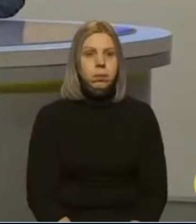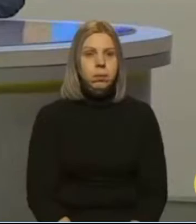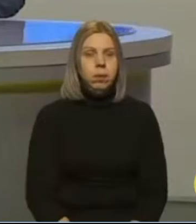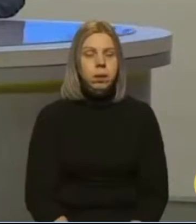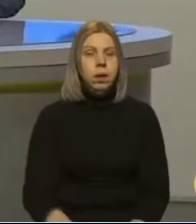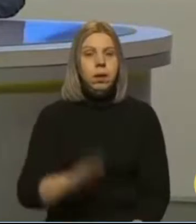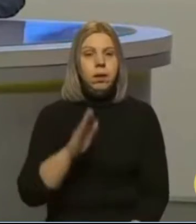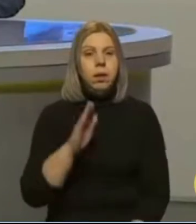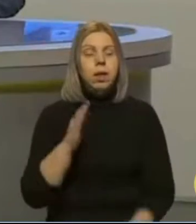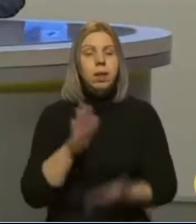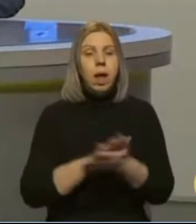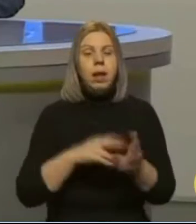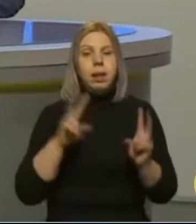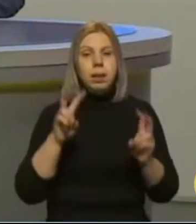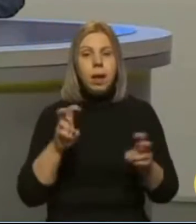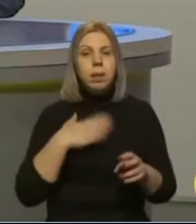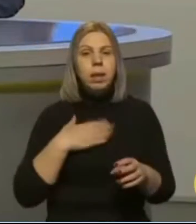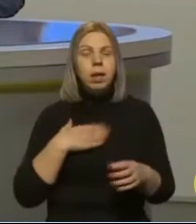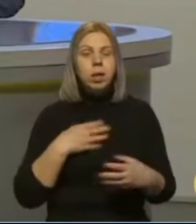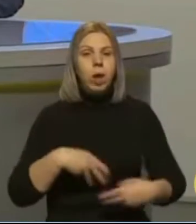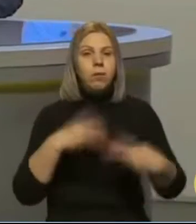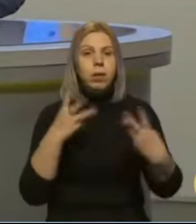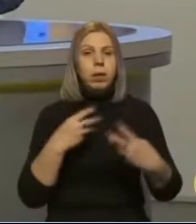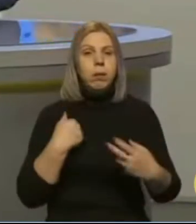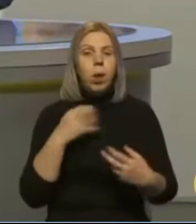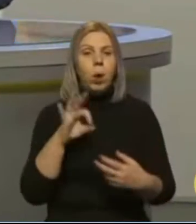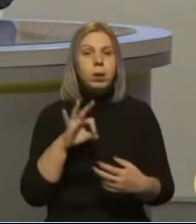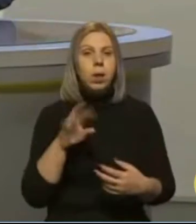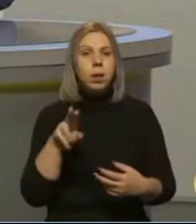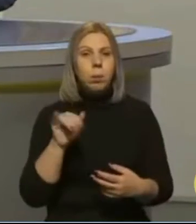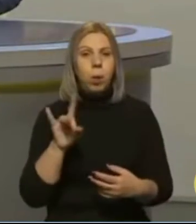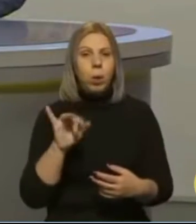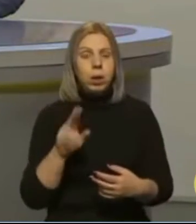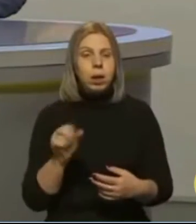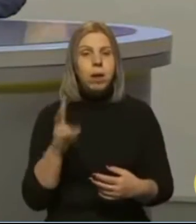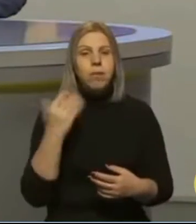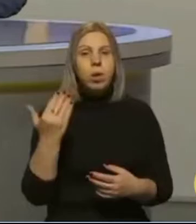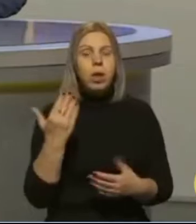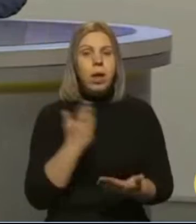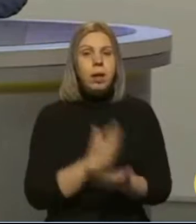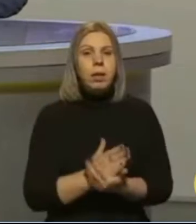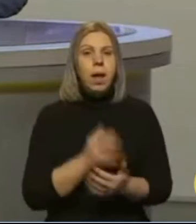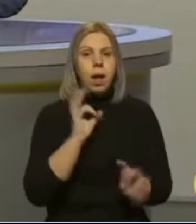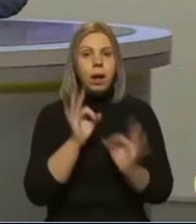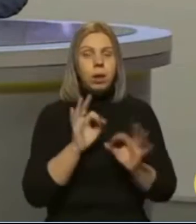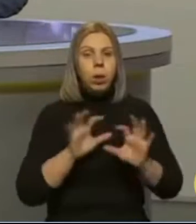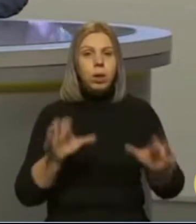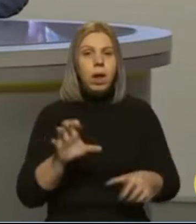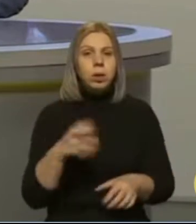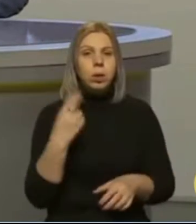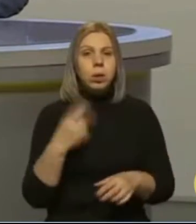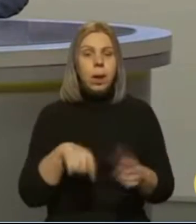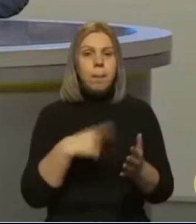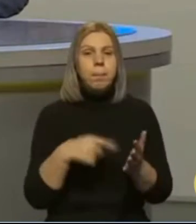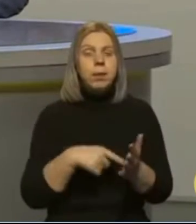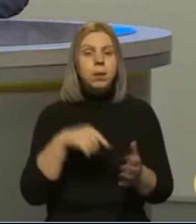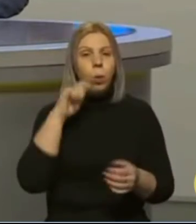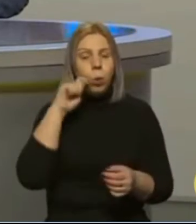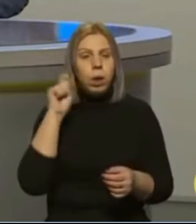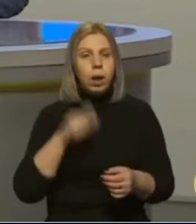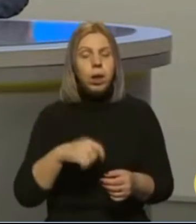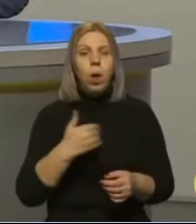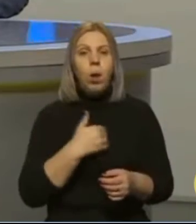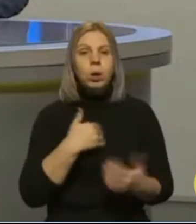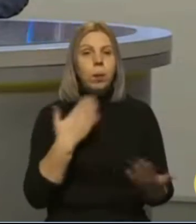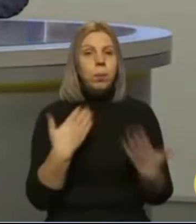Ну і далі до теми нашого ефіру. Ми доєднуємо Оксану Продан, вона є радницю голови Асоціації міст України.